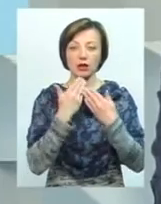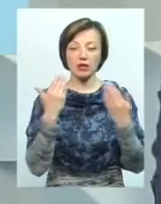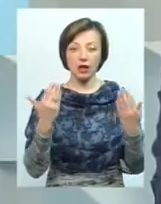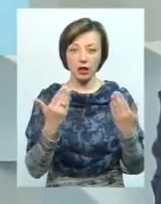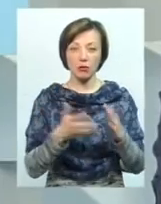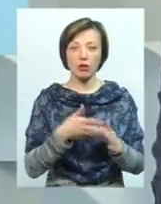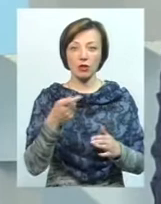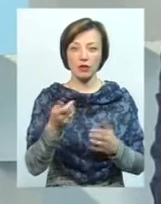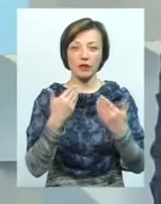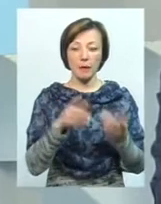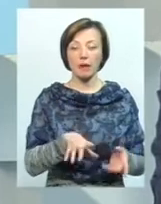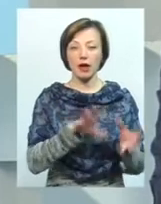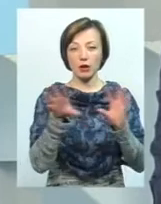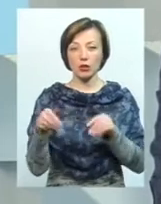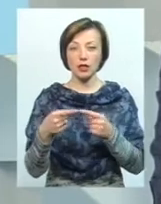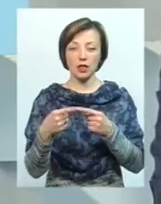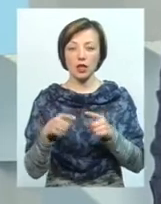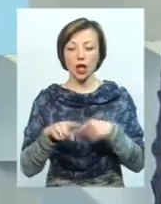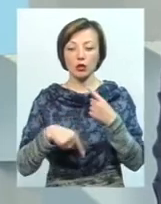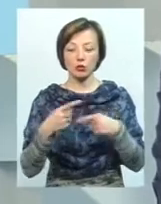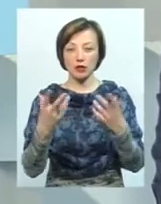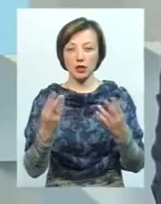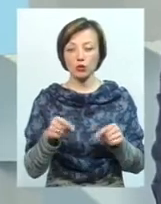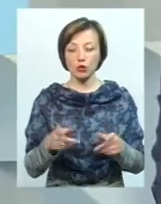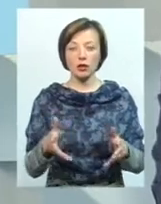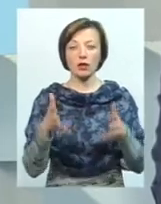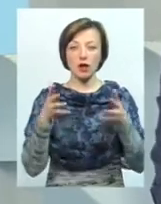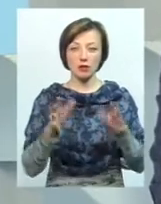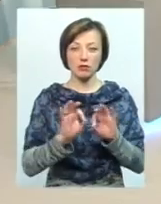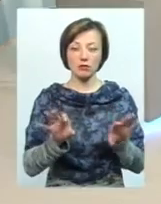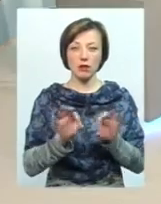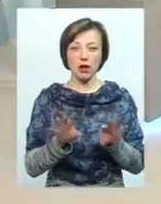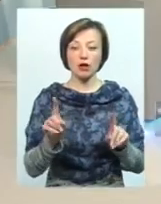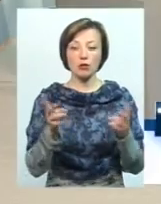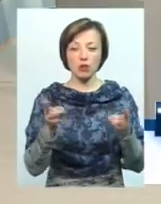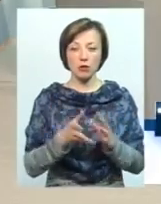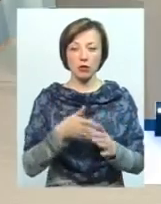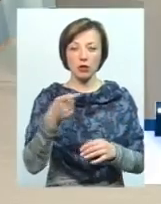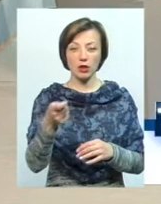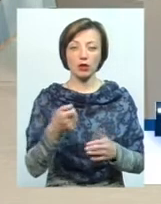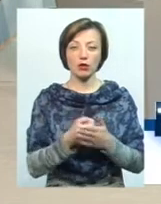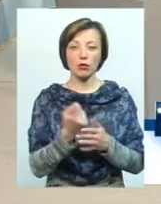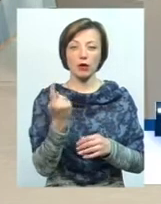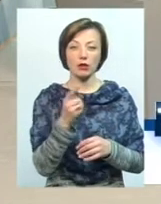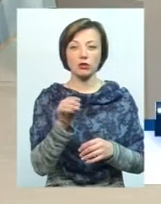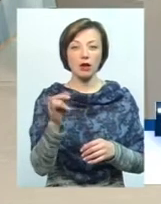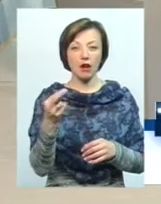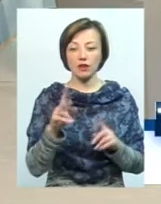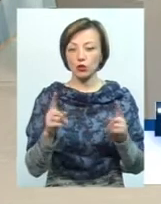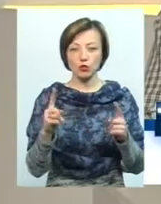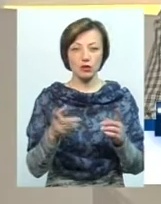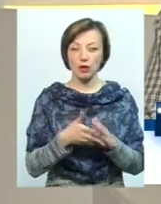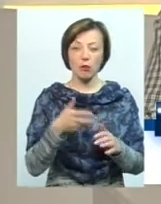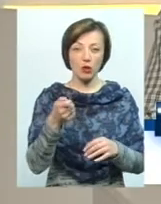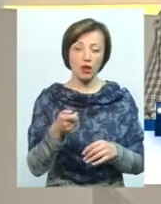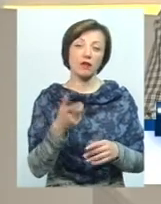вихідні, то він переноситься на наступний день. Але, ну, тут чітко сказано, усіх роз'яснює, що потрібно подати декларацію до 1 травня. Ну, чомусь не подав депутат,